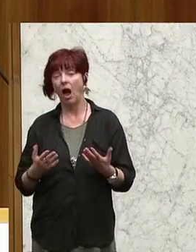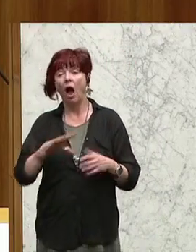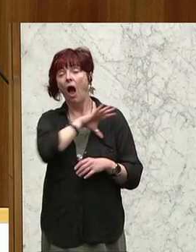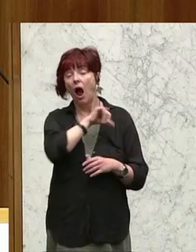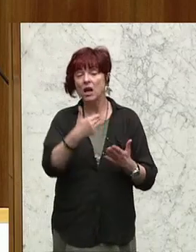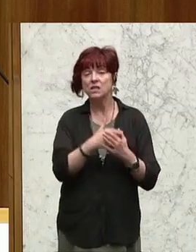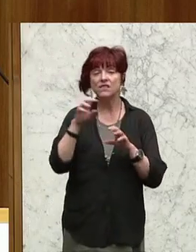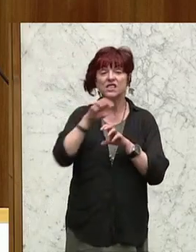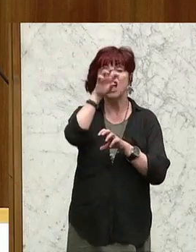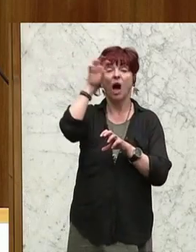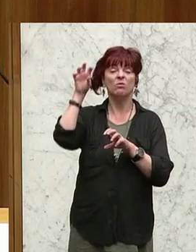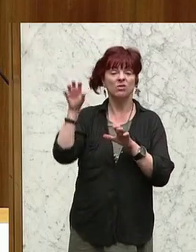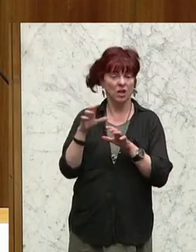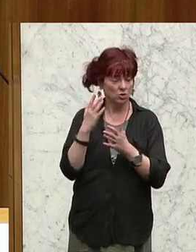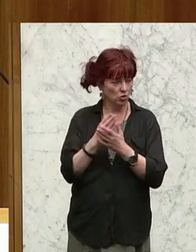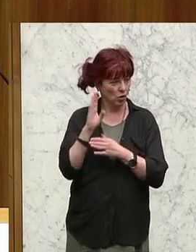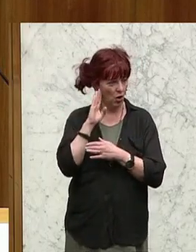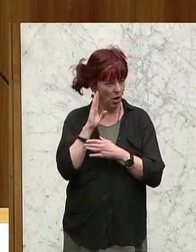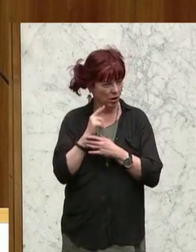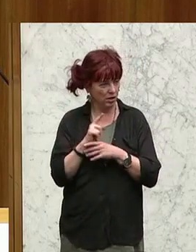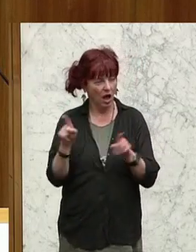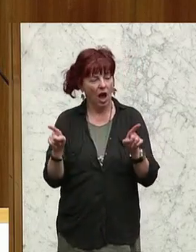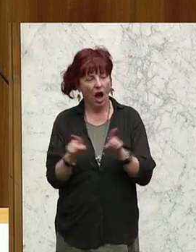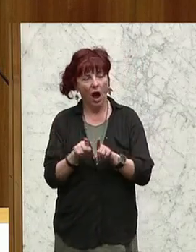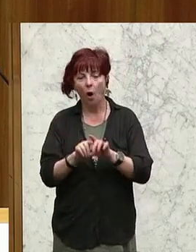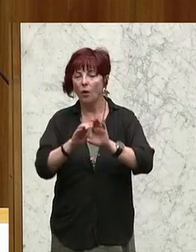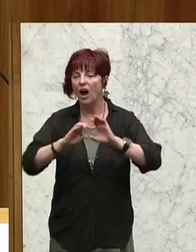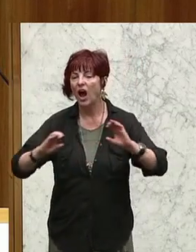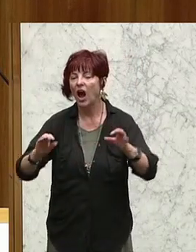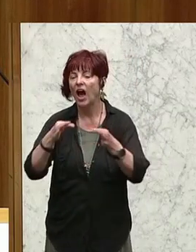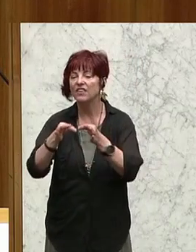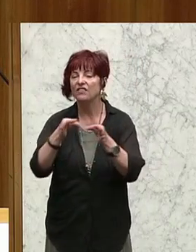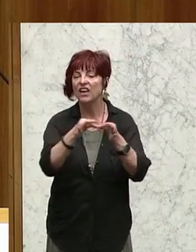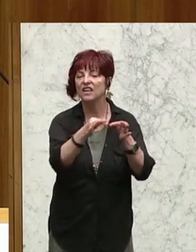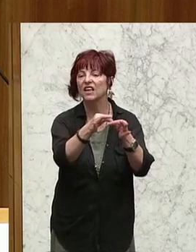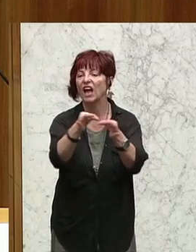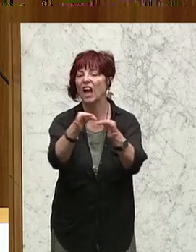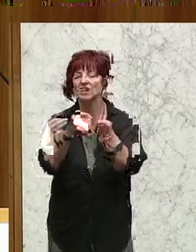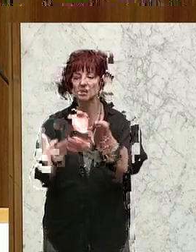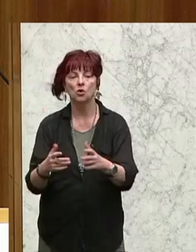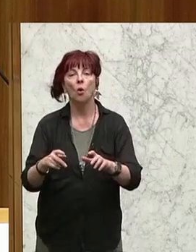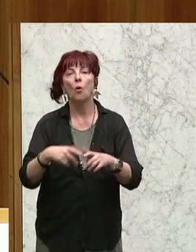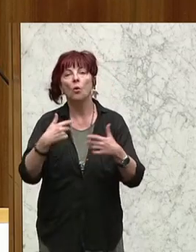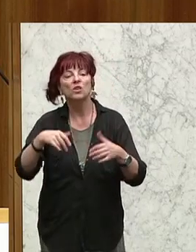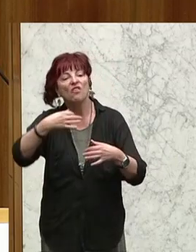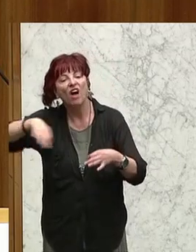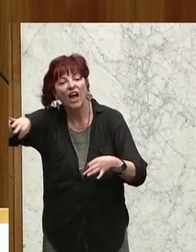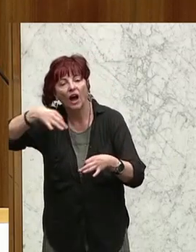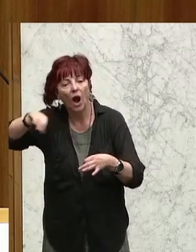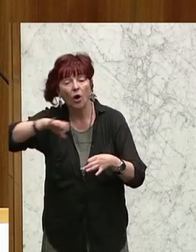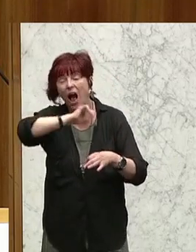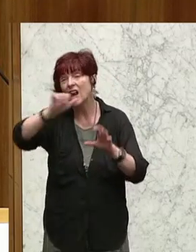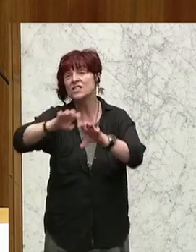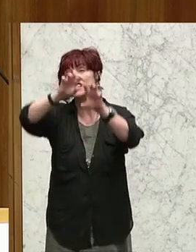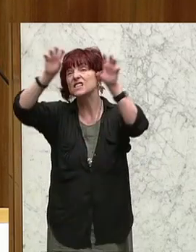gehört, also im Prinzip der Adventkranz mit den Kerzen und Weihrauch, alles was irgendwo dampft und Kräuter haben kann. Aber so steht